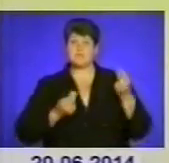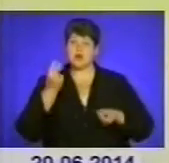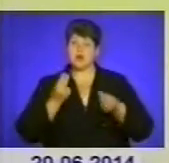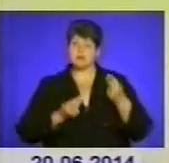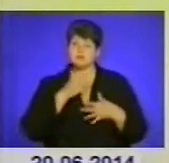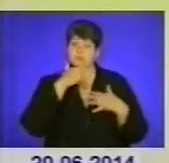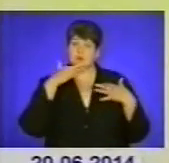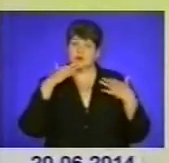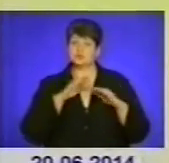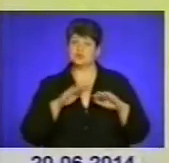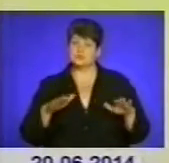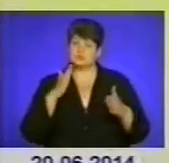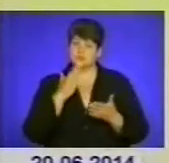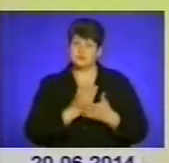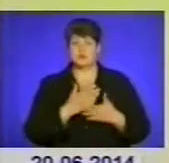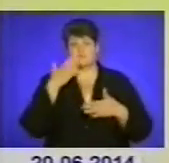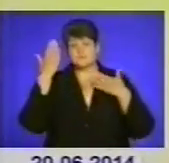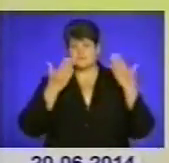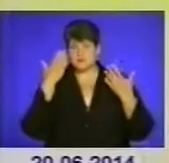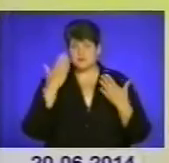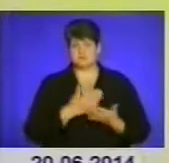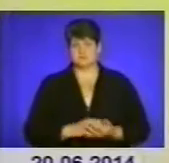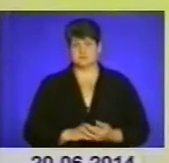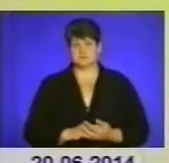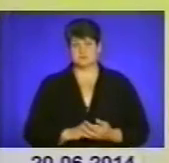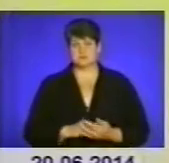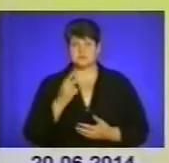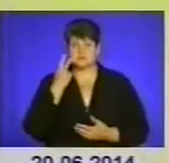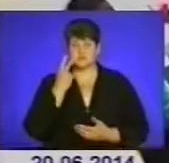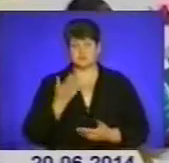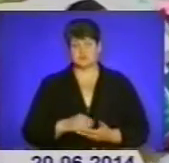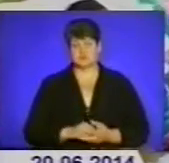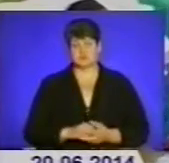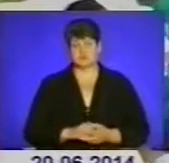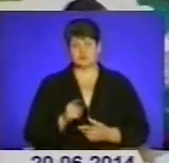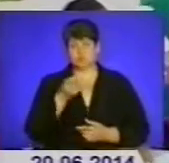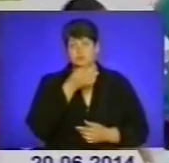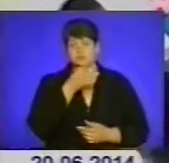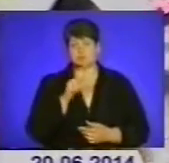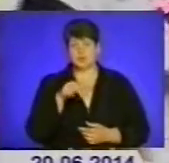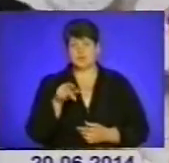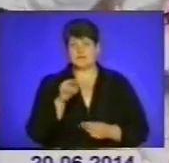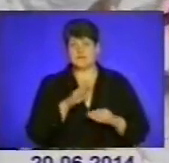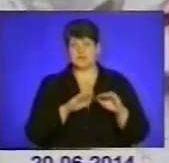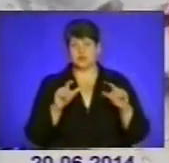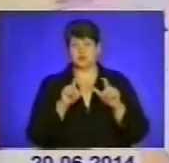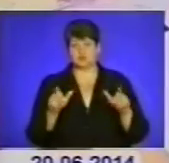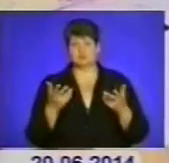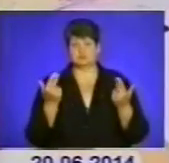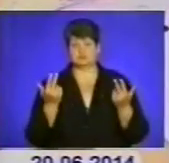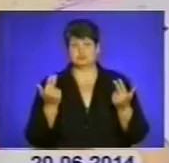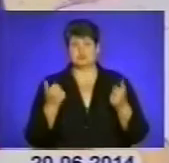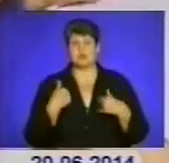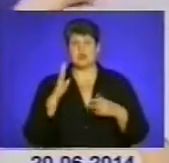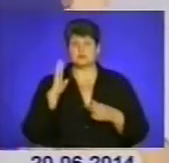багато діток і весело завжди. Тобі подобається ходити в садочок? Я